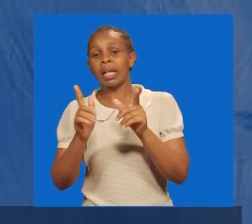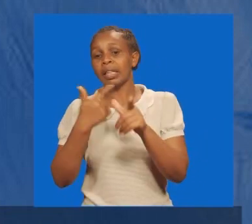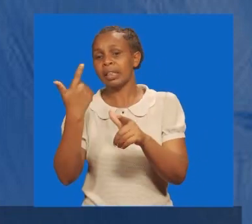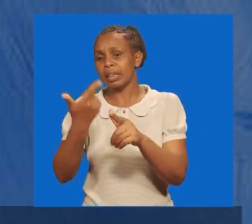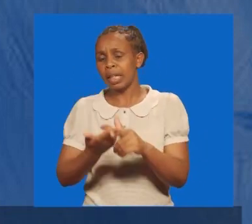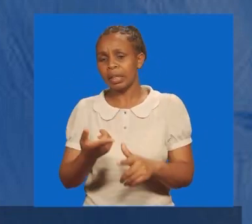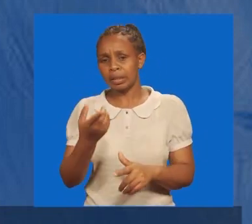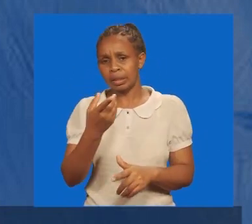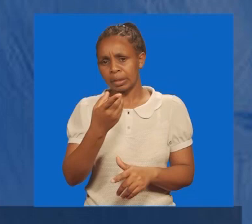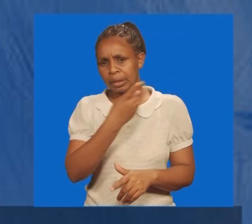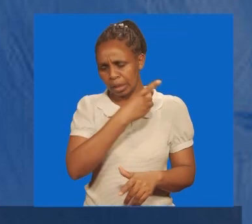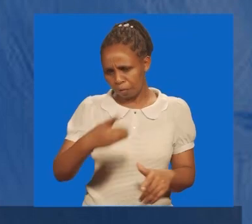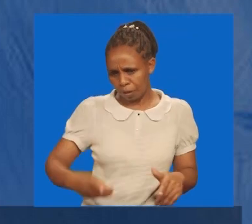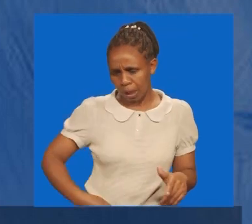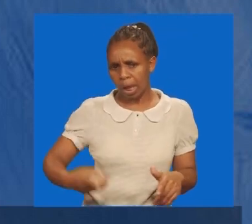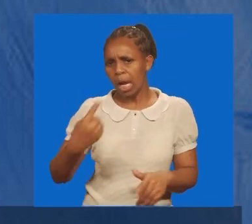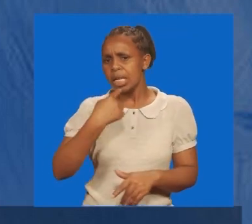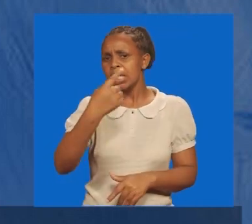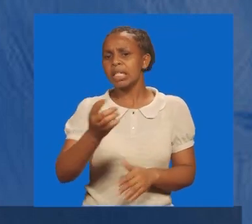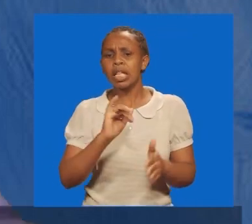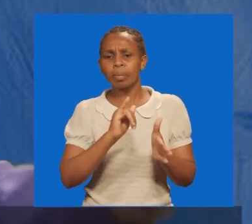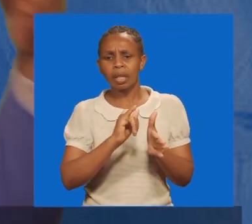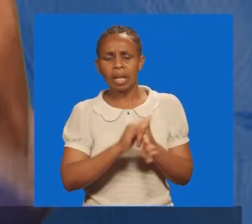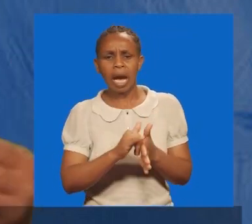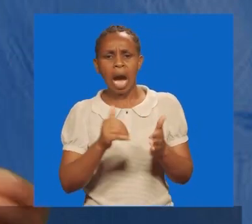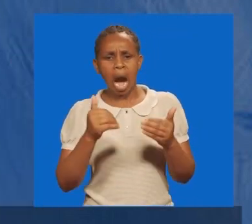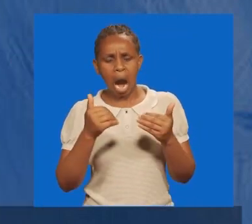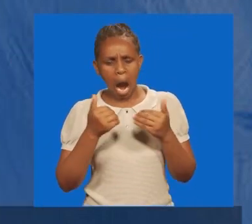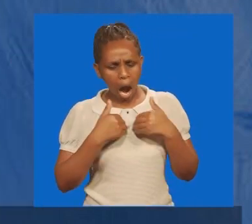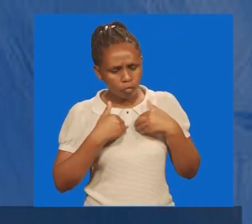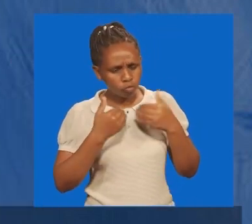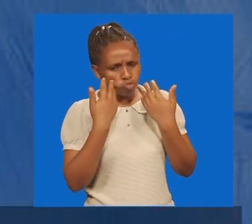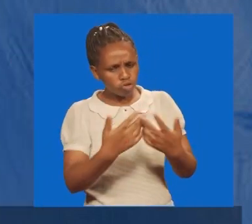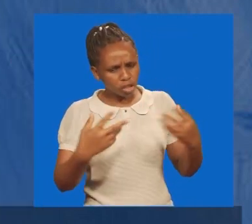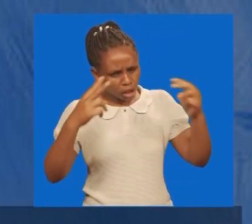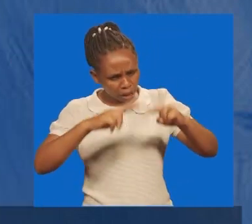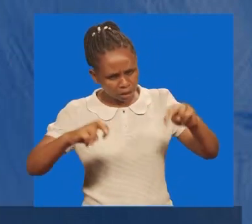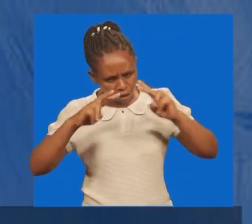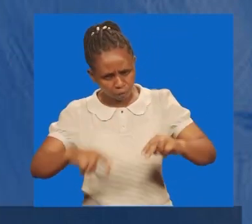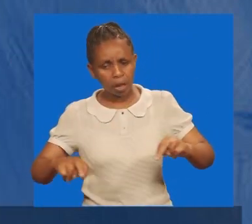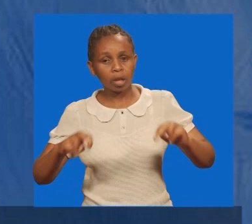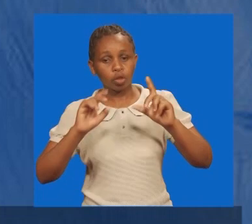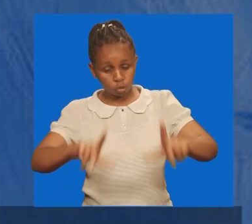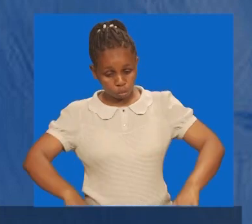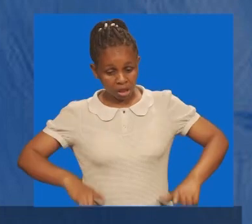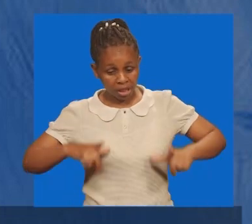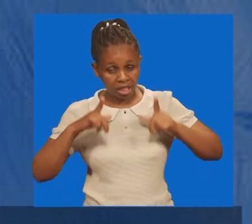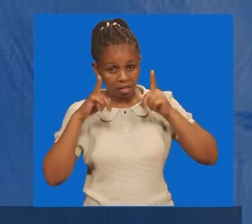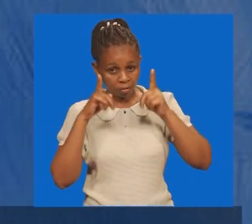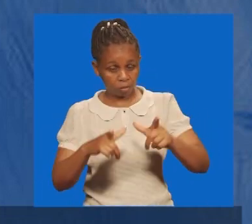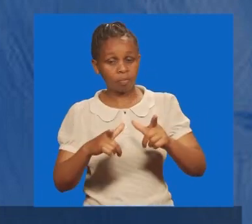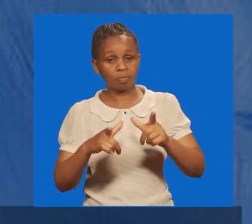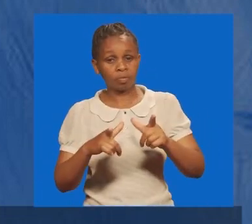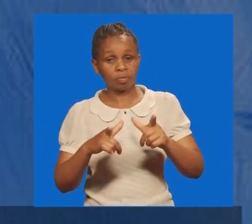mungu, ndaudi ya kasema, kuna mambo ambayo, anayatafuta na ndiyo haya, kuishi maisha,